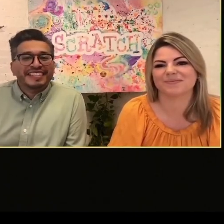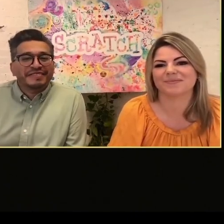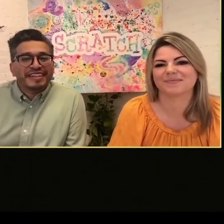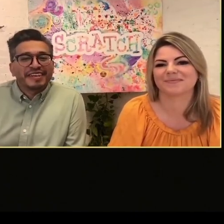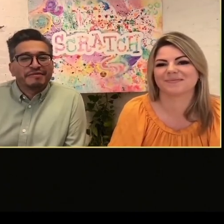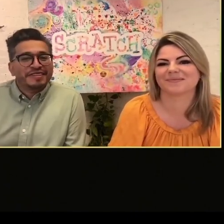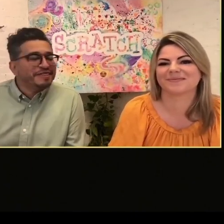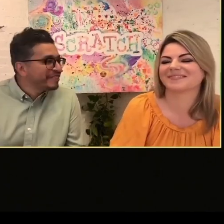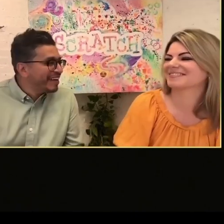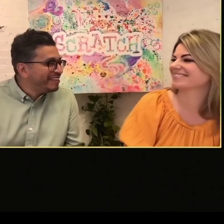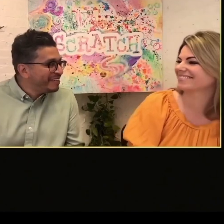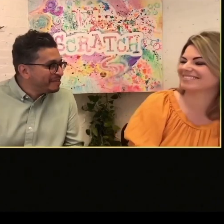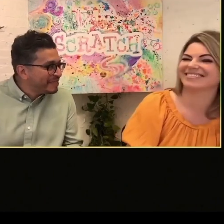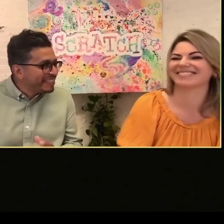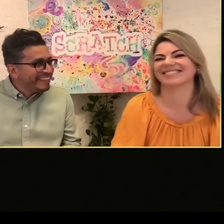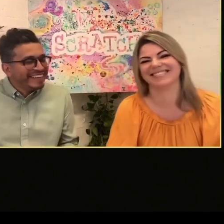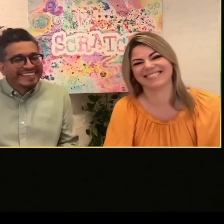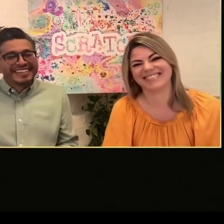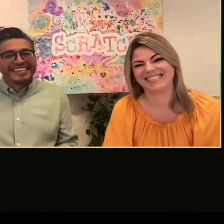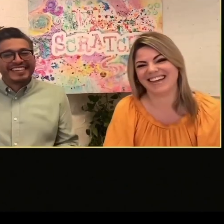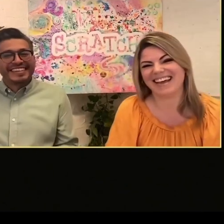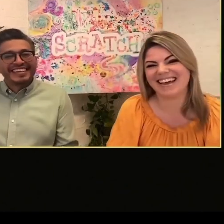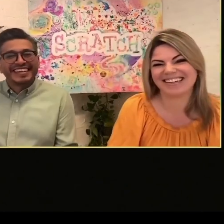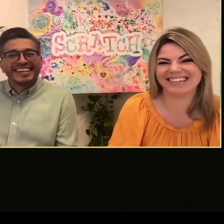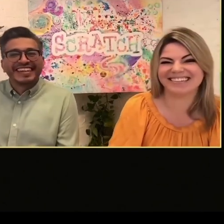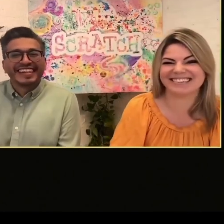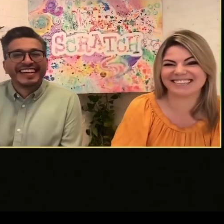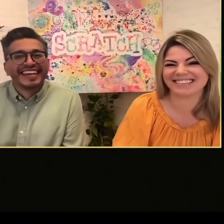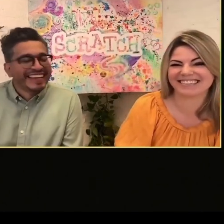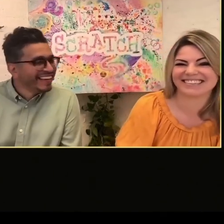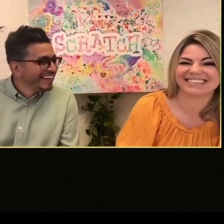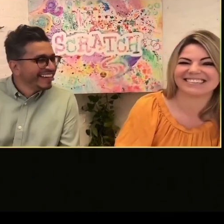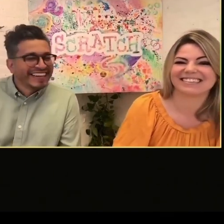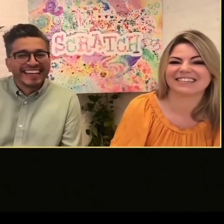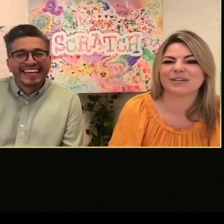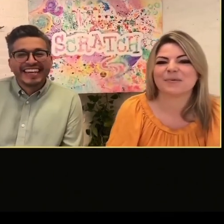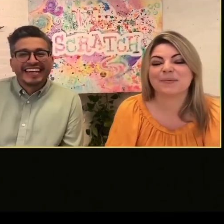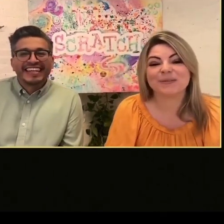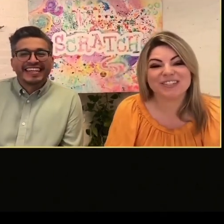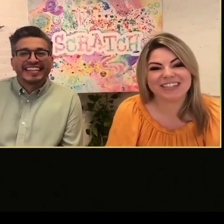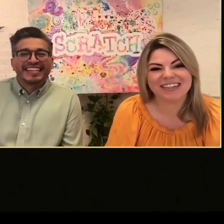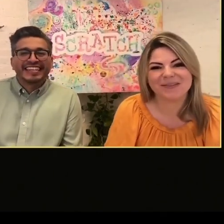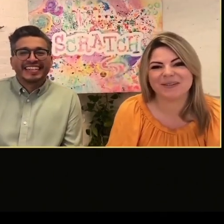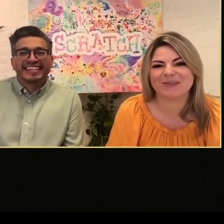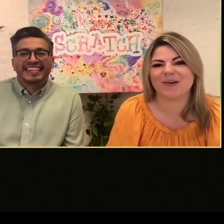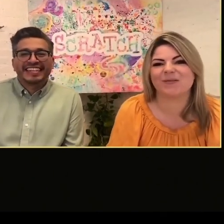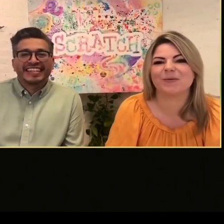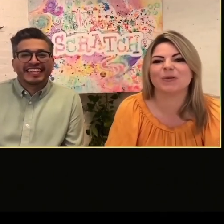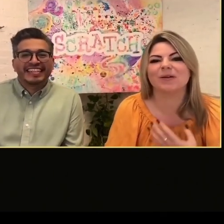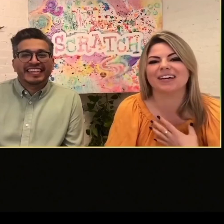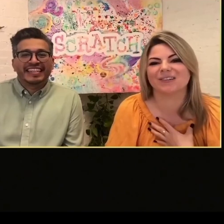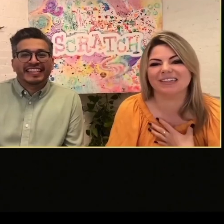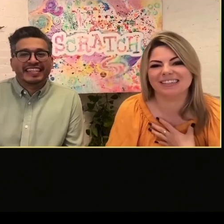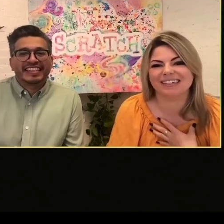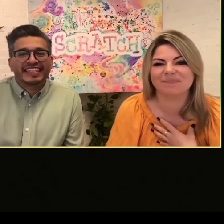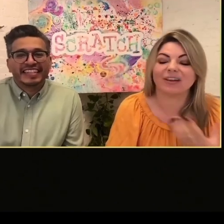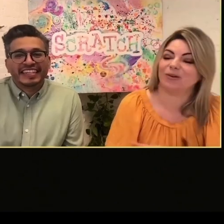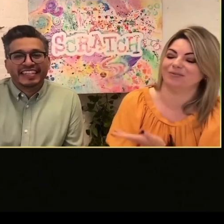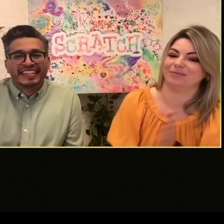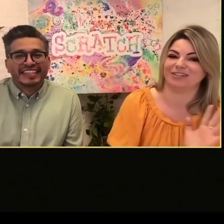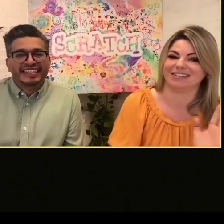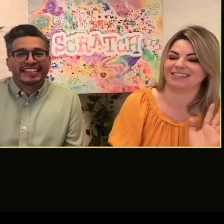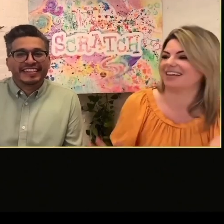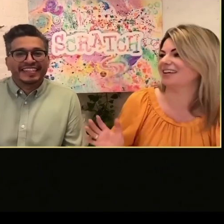Innanzitutto per la presentazione, grazie Francesco per la tua presentazione, e dirò in portoghese